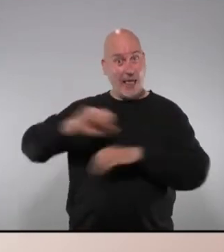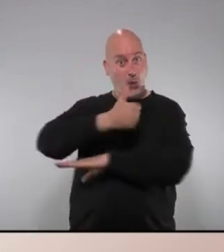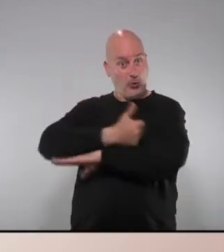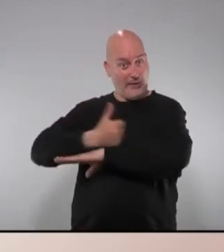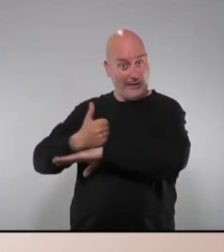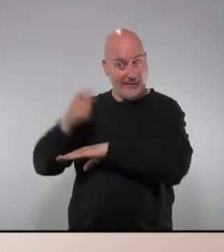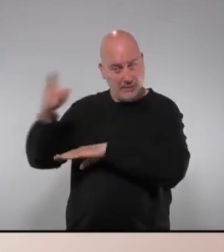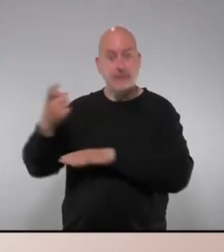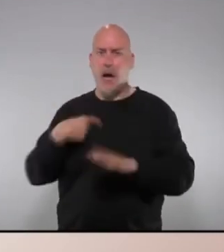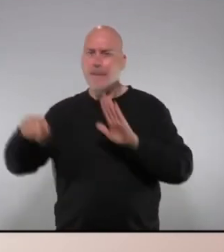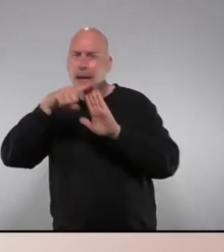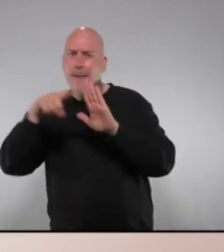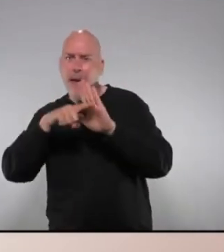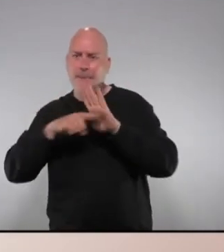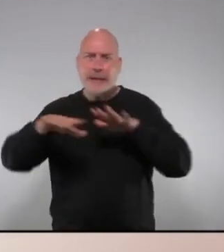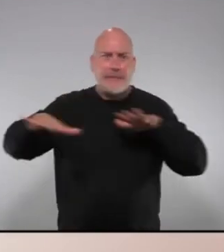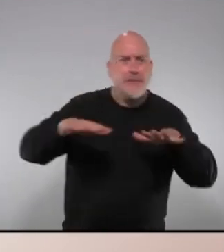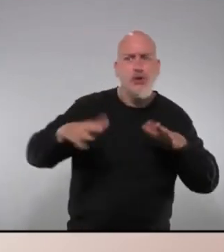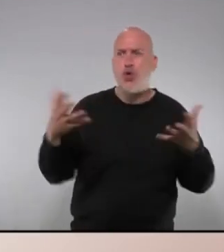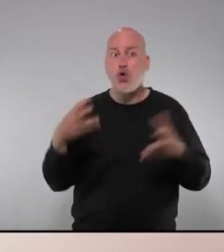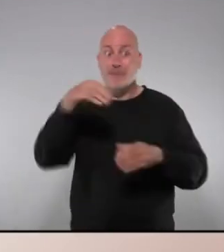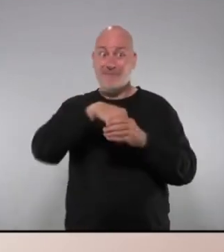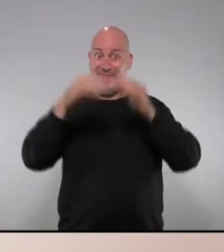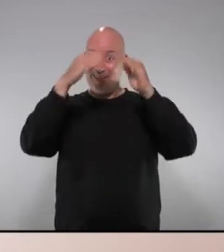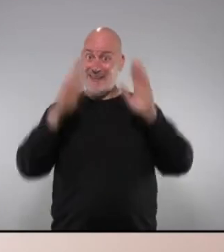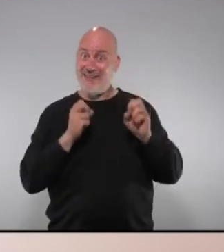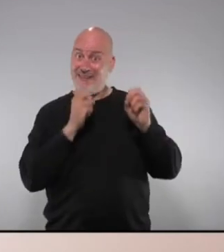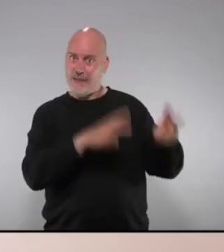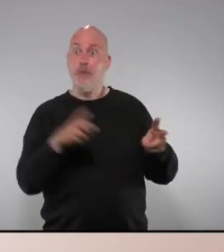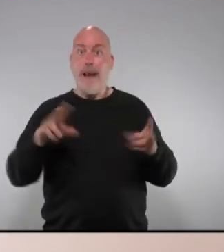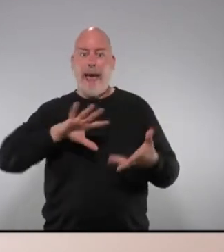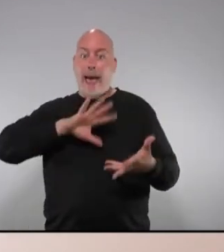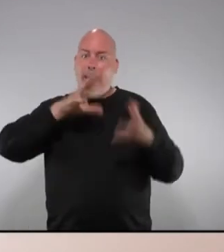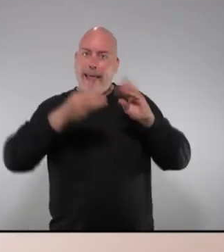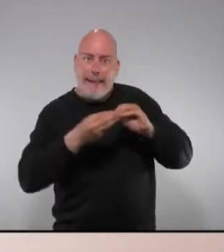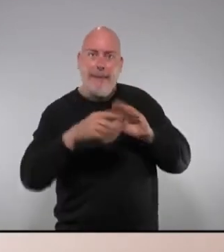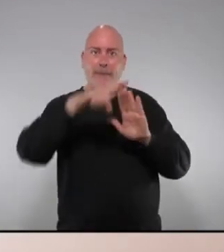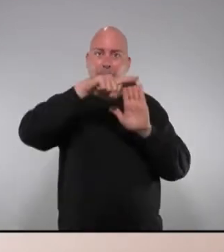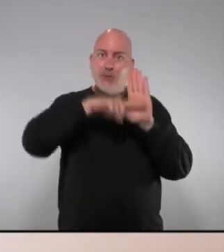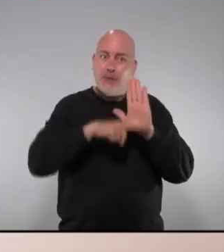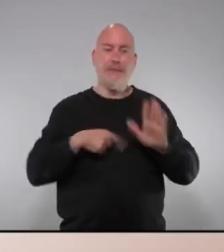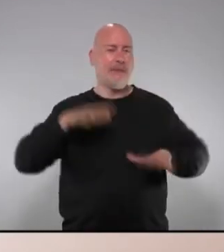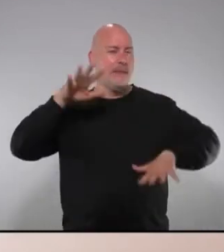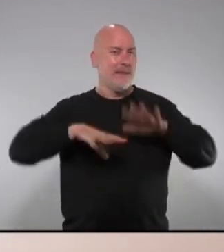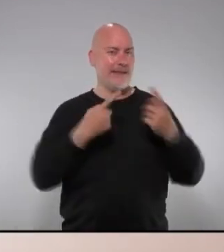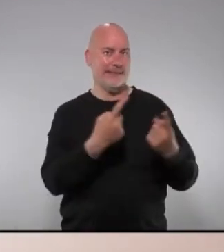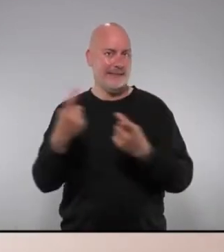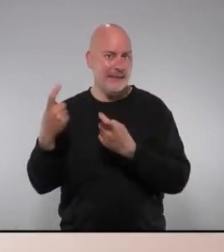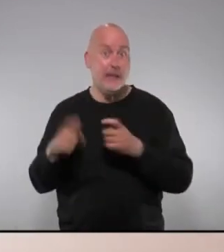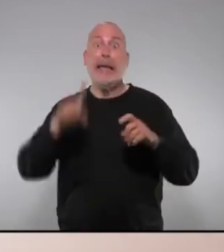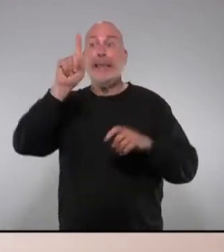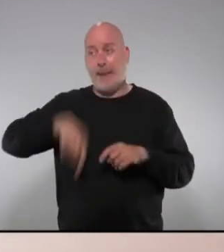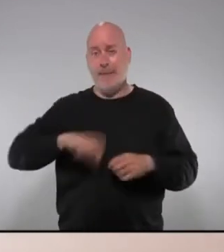són les línies d'actuació dintre de les pròpies centres residencials han anat adaptant aquestes mesures a les necessitats i també a l'evolució de la